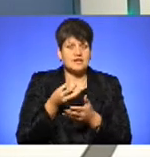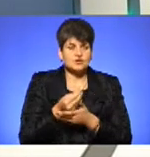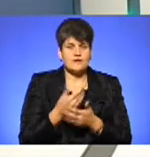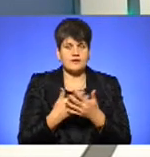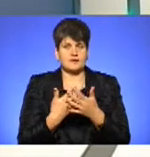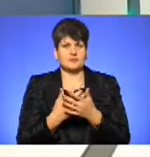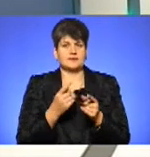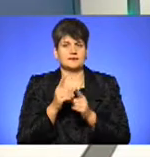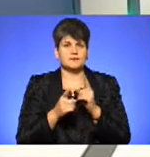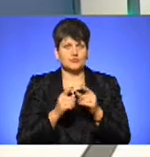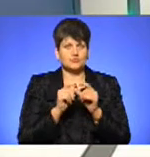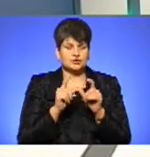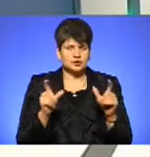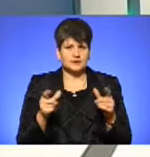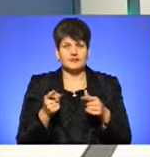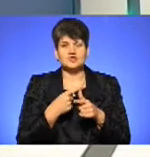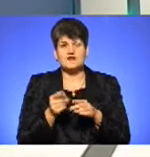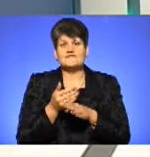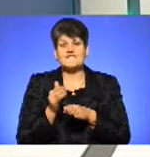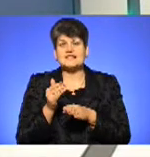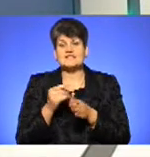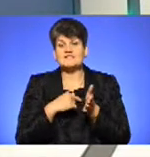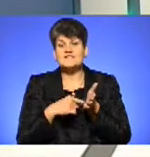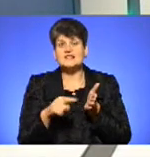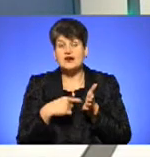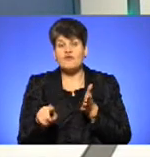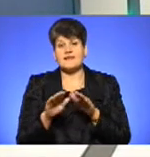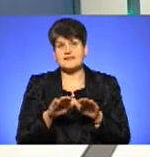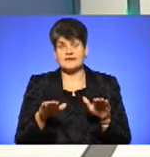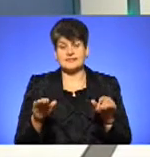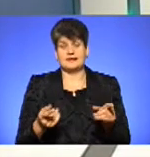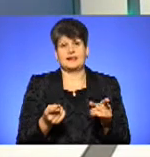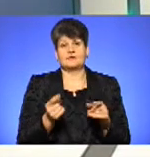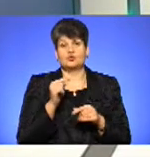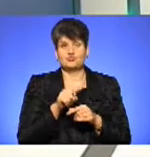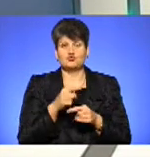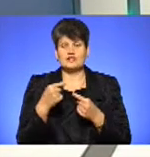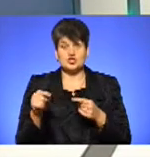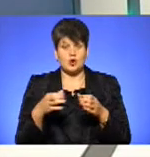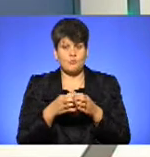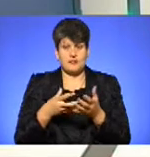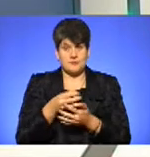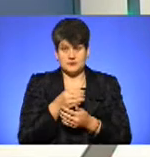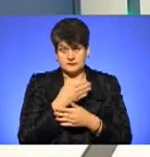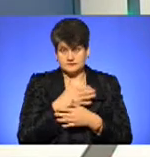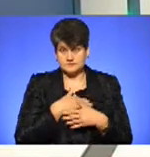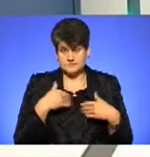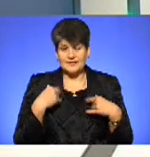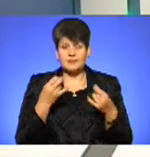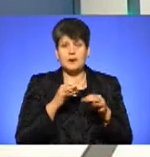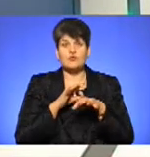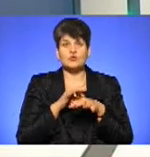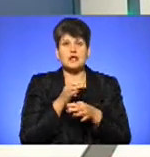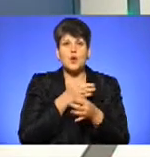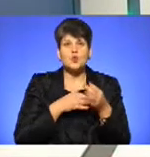музичних шкіл, чи тим більше відрахування дітей за те, що інша громада за них не сплачує, треба проводити консультації з